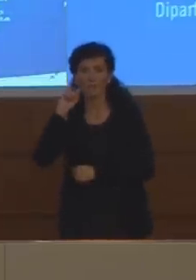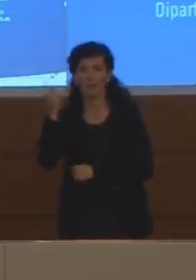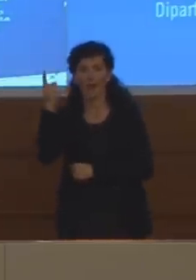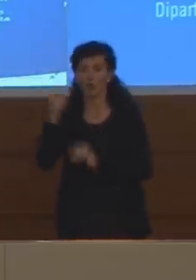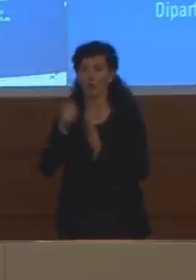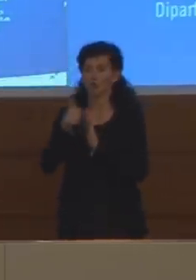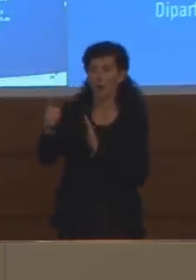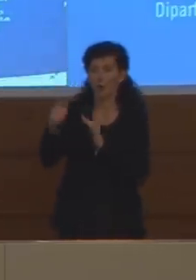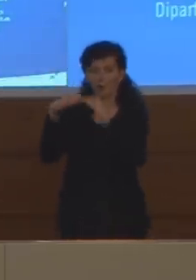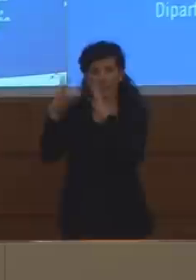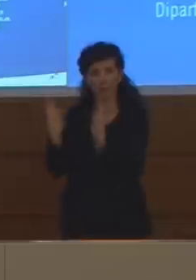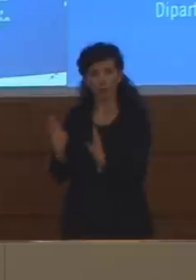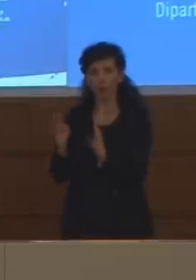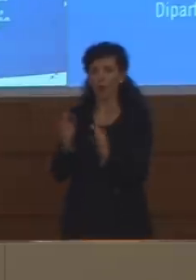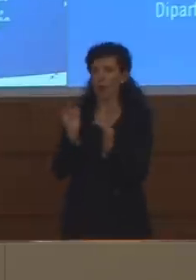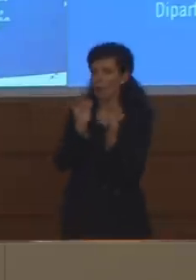contatti?